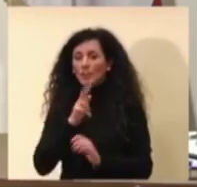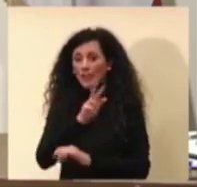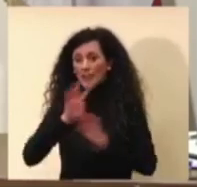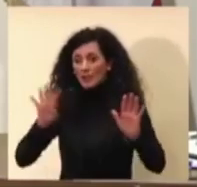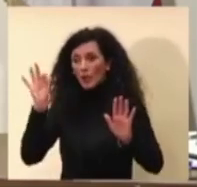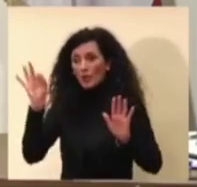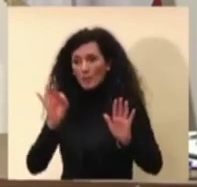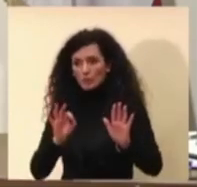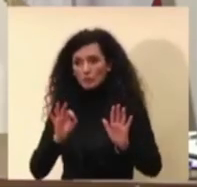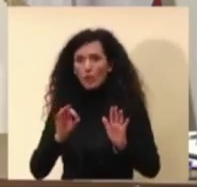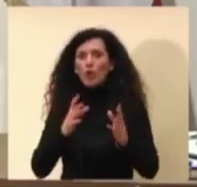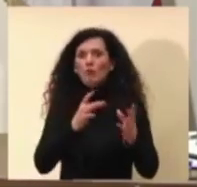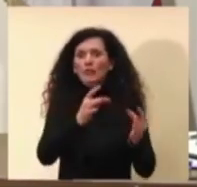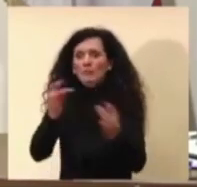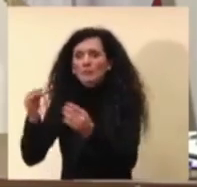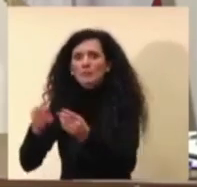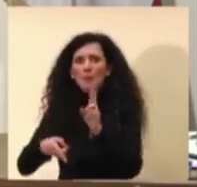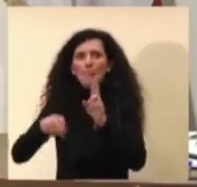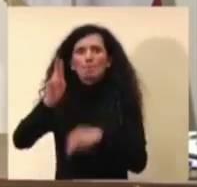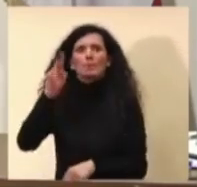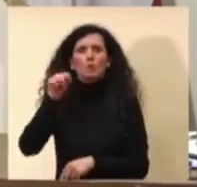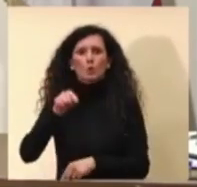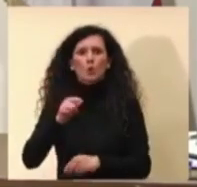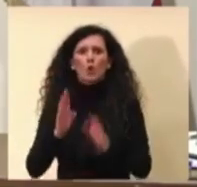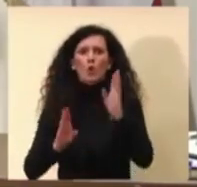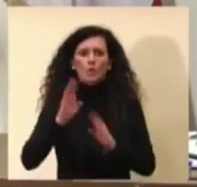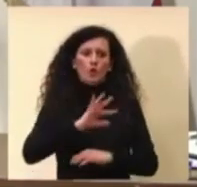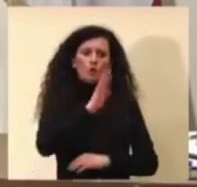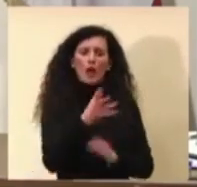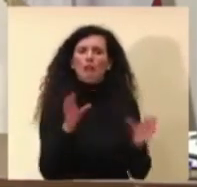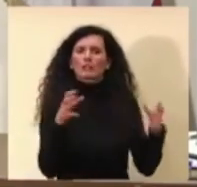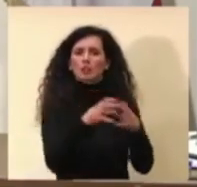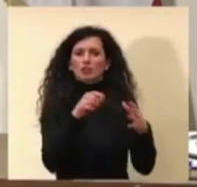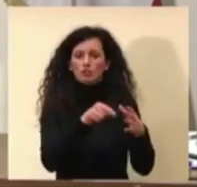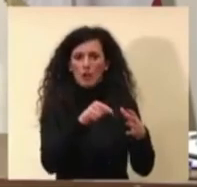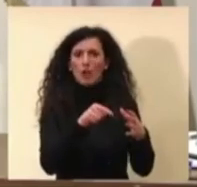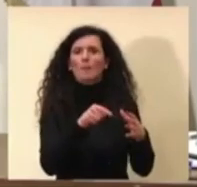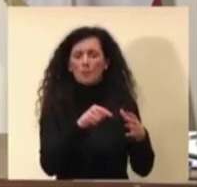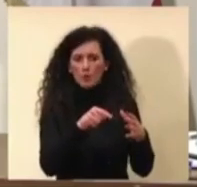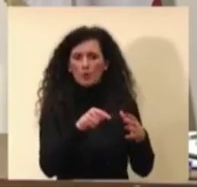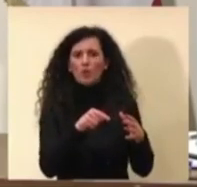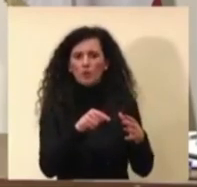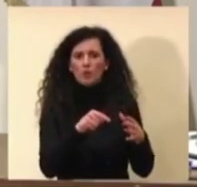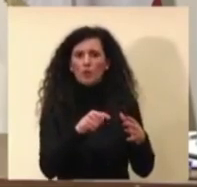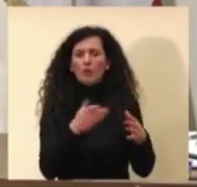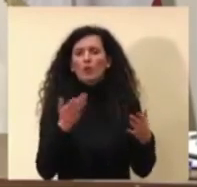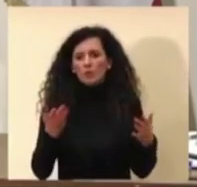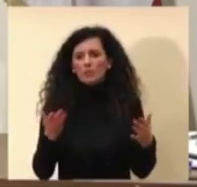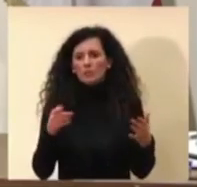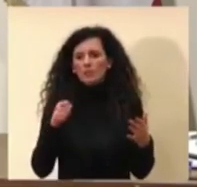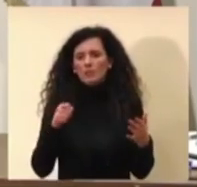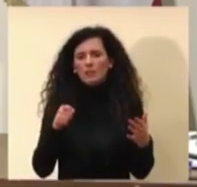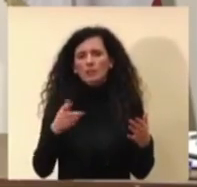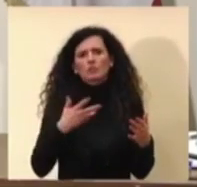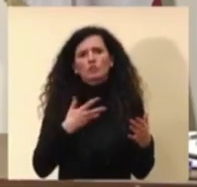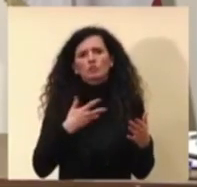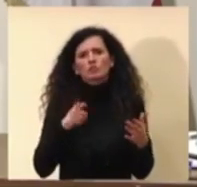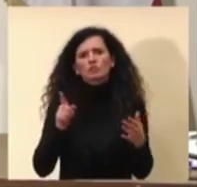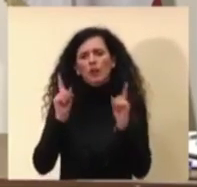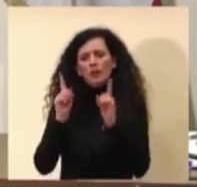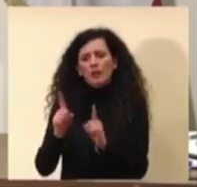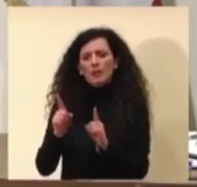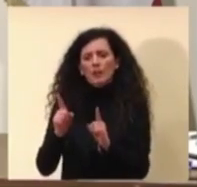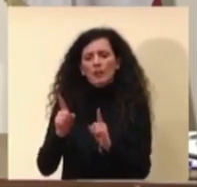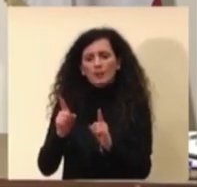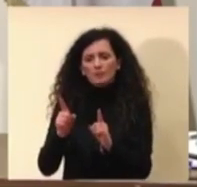ceppi per cui questo andrà a occupare la nicchia ecologica un nicchione ecologico diciamo competendo con gli